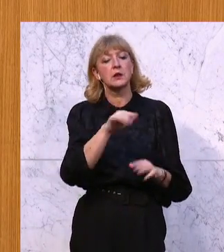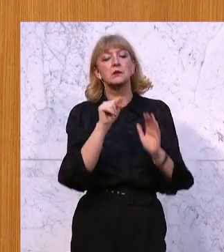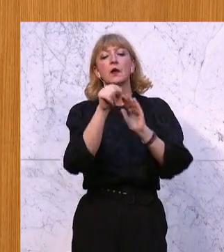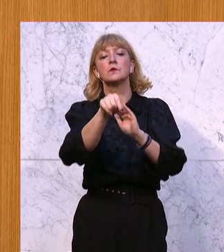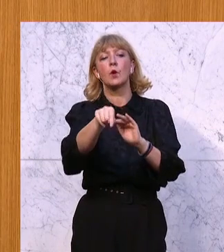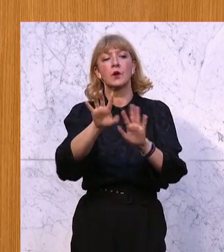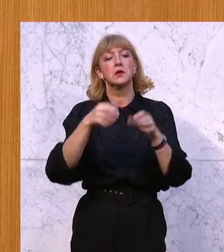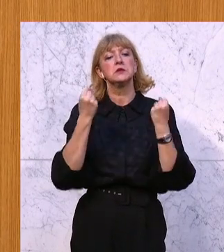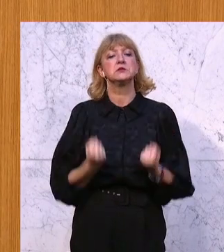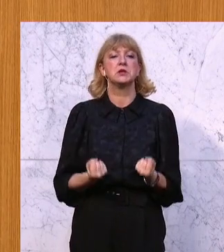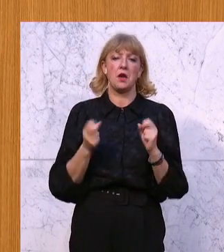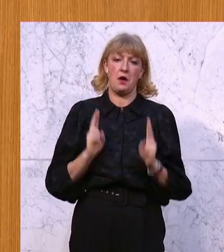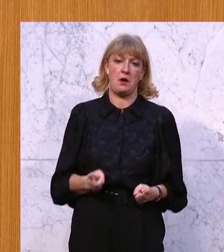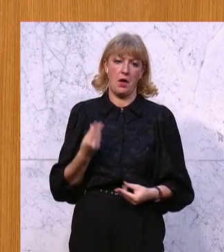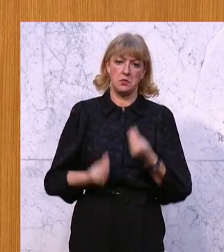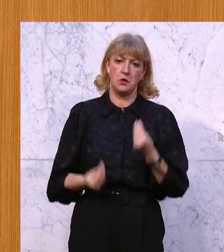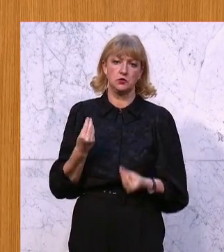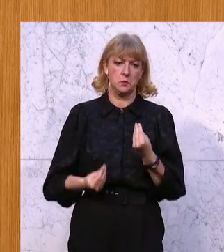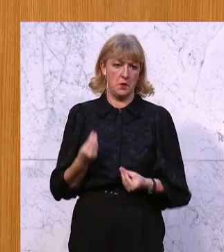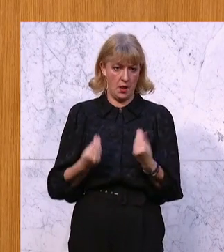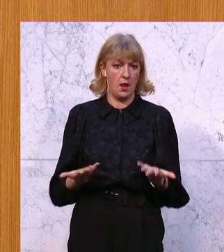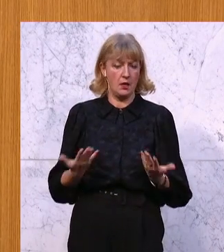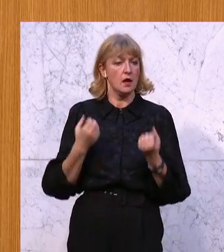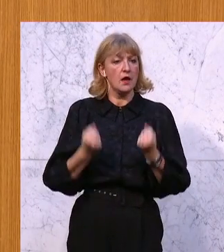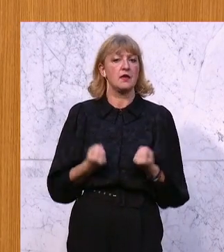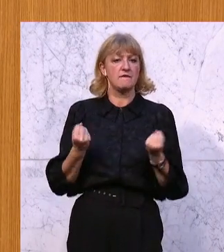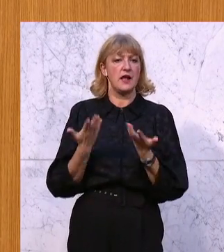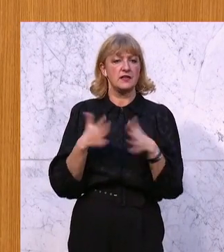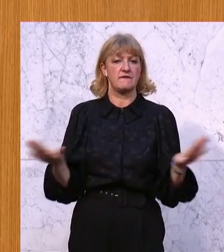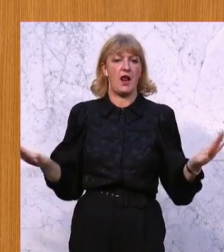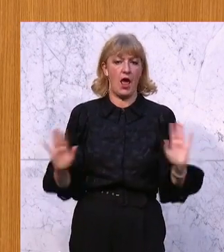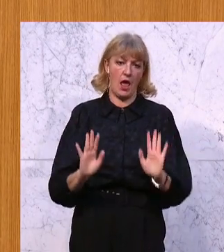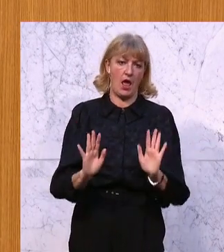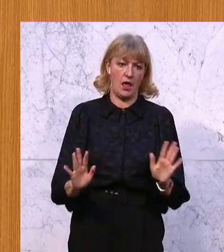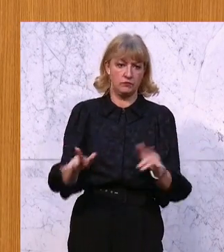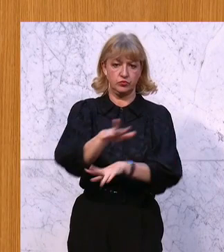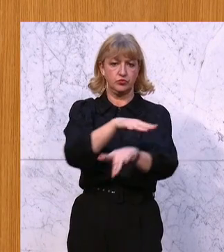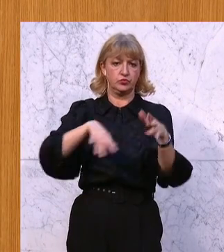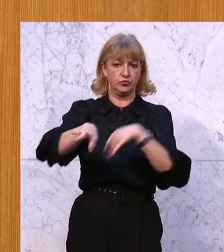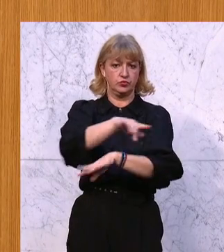sicher spielen können und gewaltfrei ihren Alltag verbringen können.